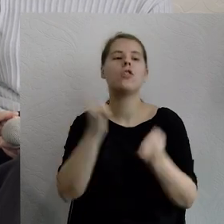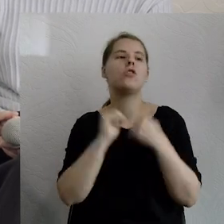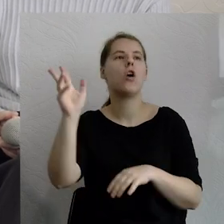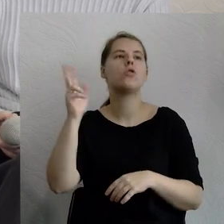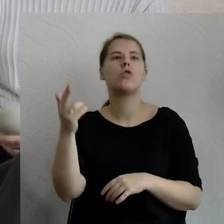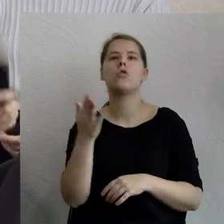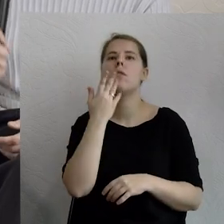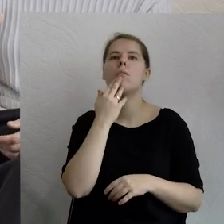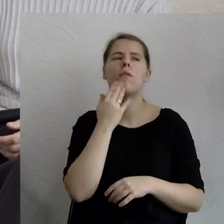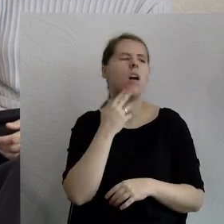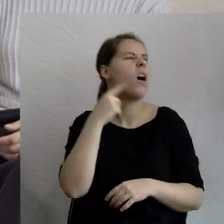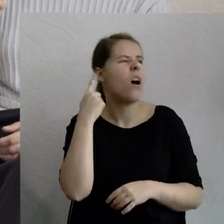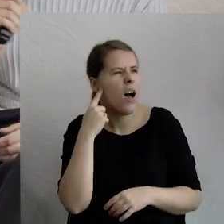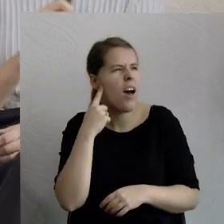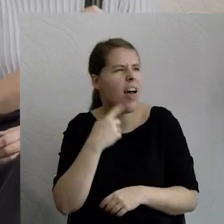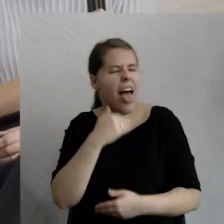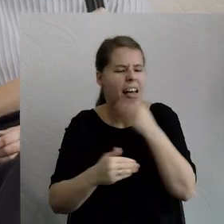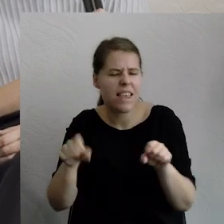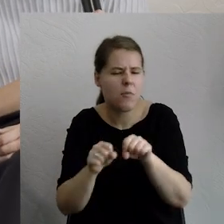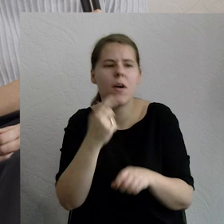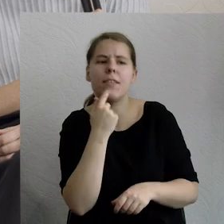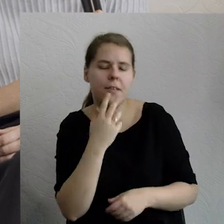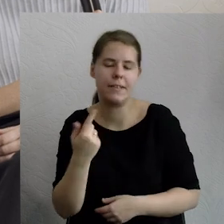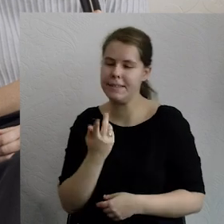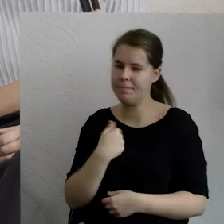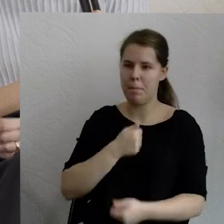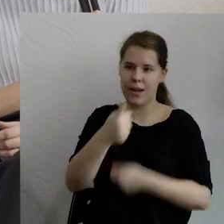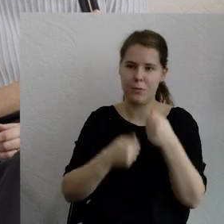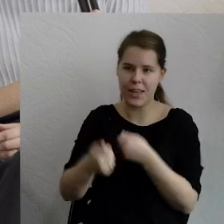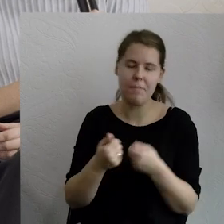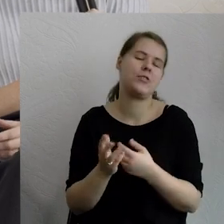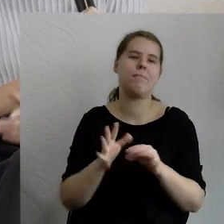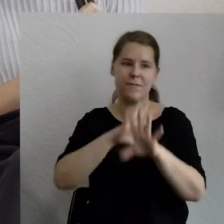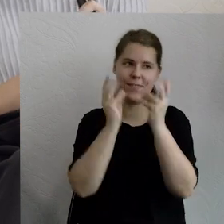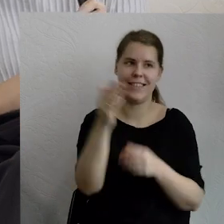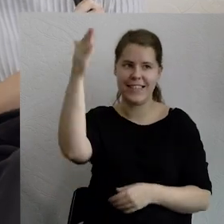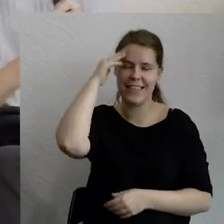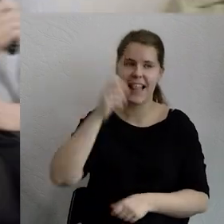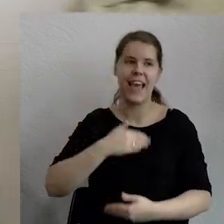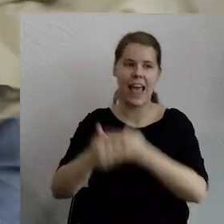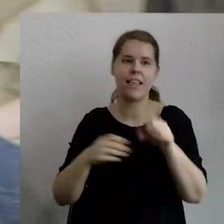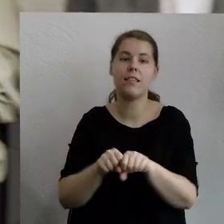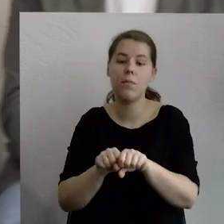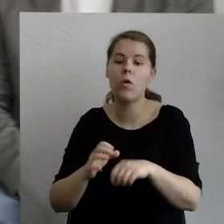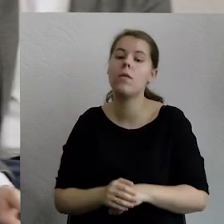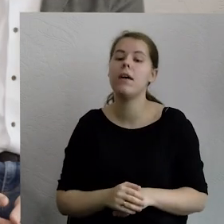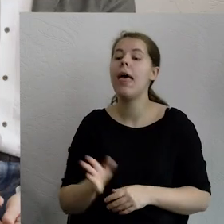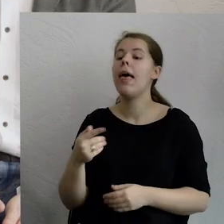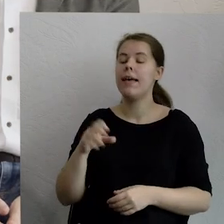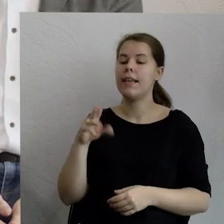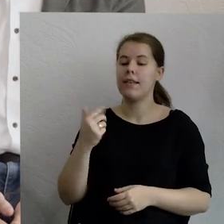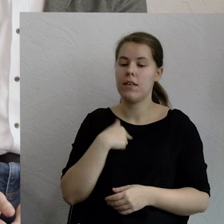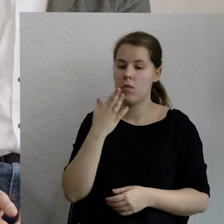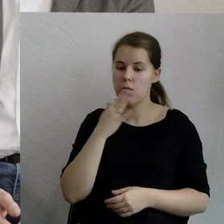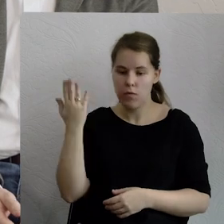ale pracujemy nad tym. Jeszcze dodam, że zgadzam się z Łukaszem, że wszystko jest połączone i że żadna z tych dziedzin nie może być rozpatrywana oddzielnie.